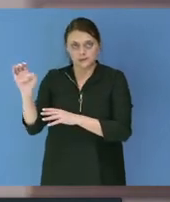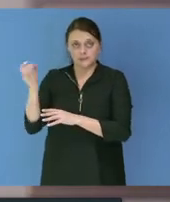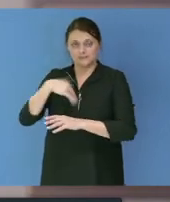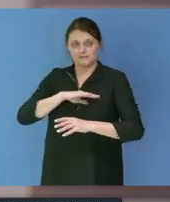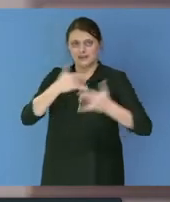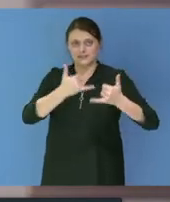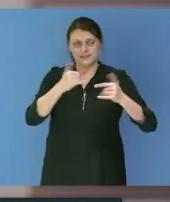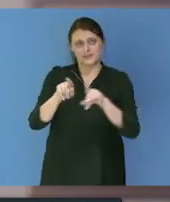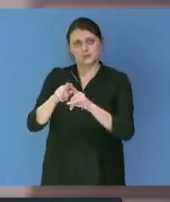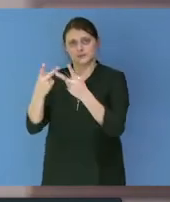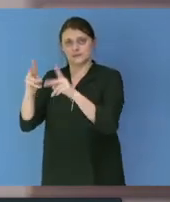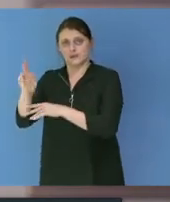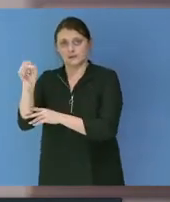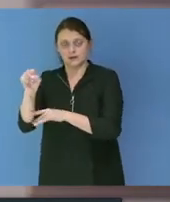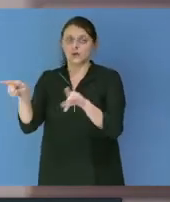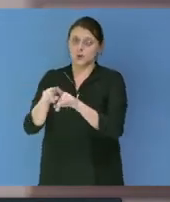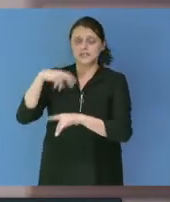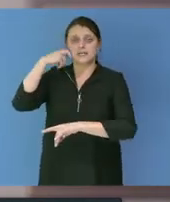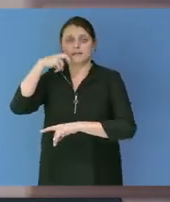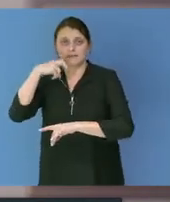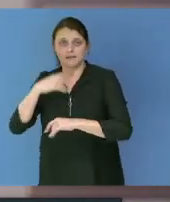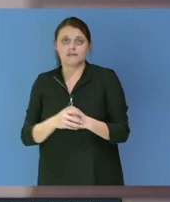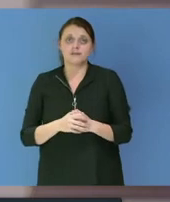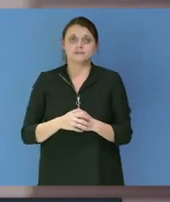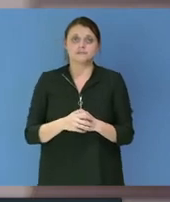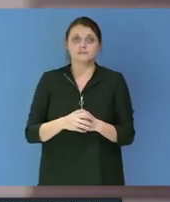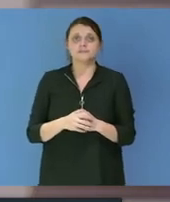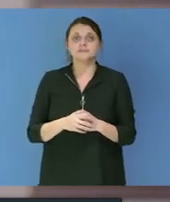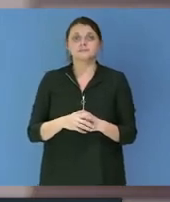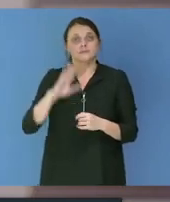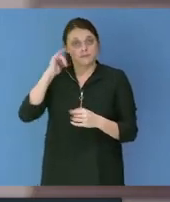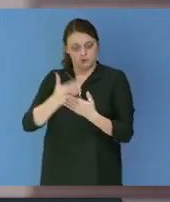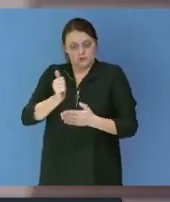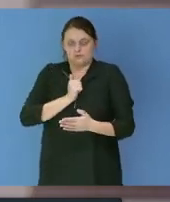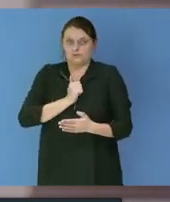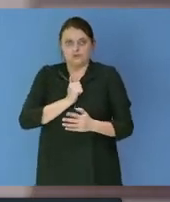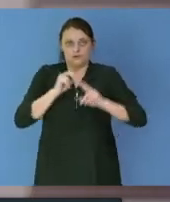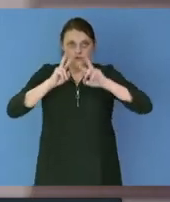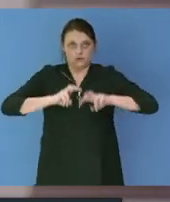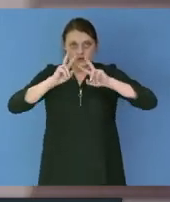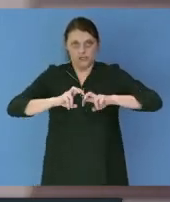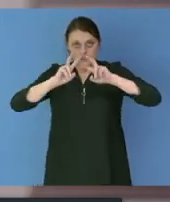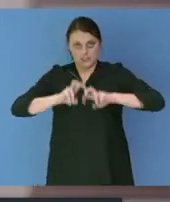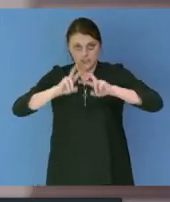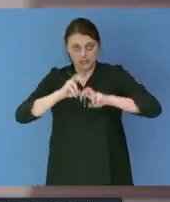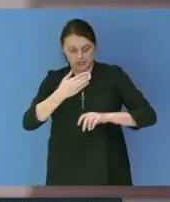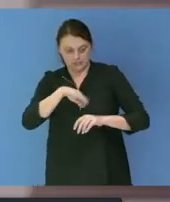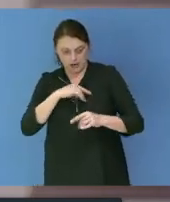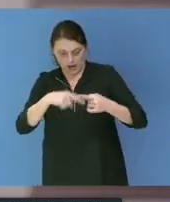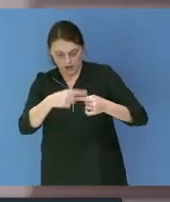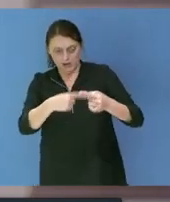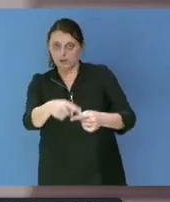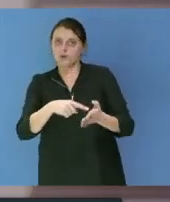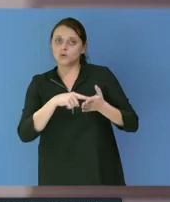ainsi que la commune de Reims et la SNCF. C'est pour cette recherche, qui est la mienne, de non-augmentation de dépenses publiques, de dettes